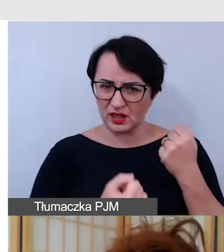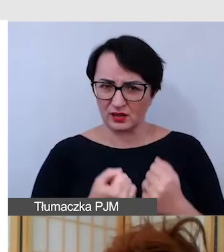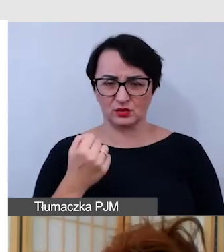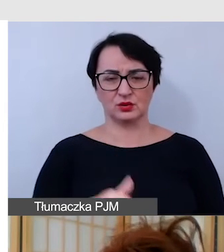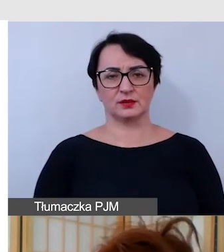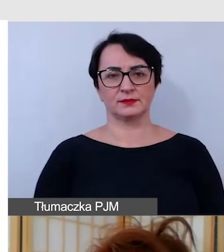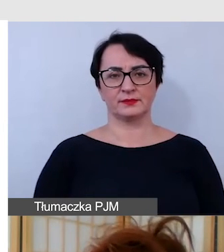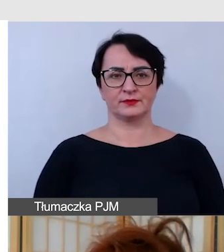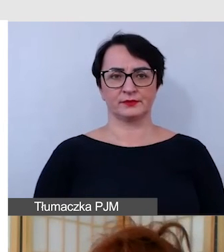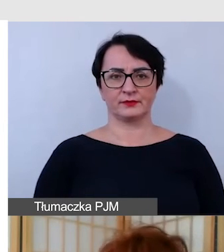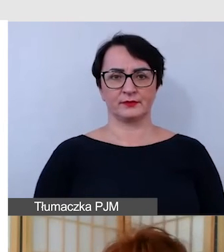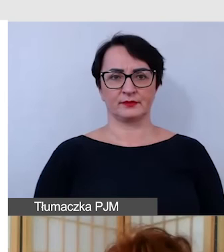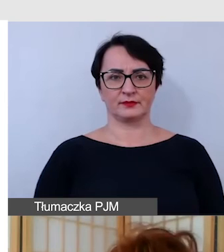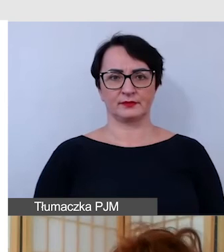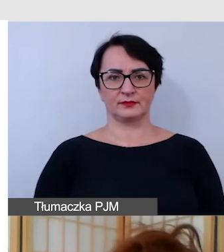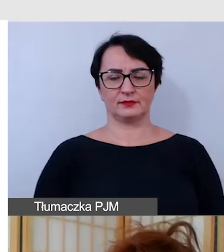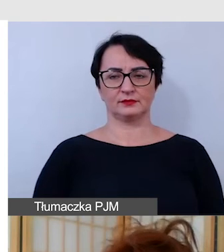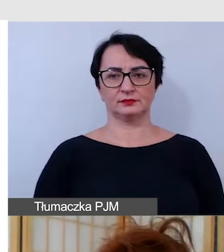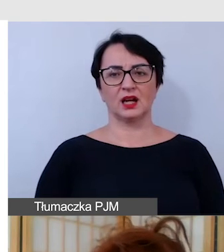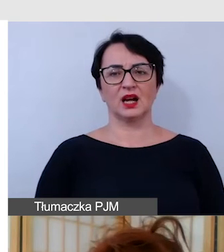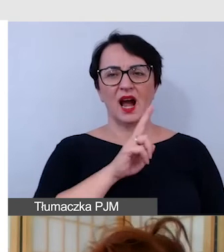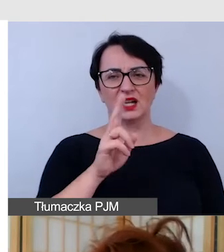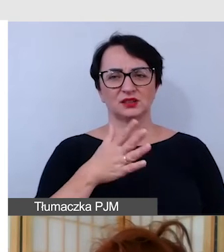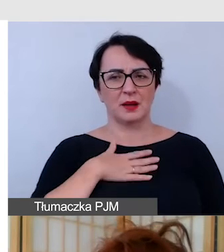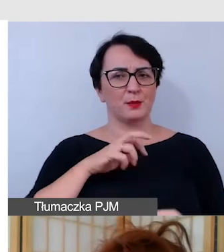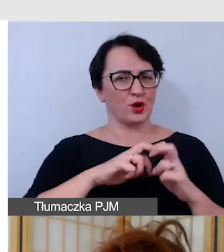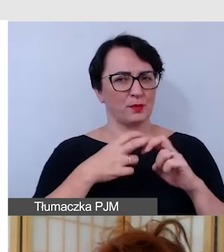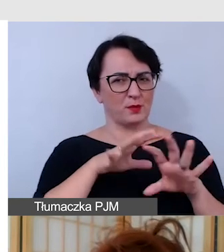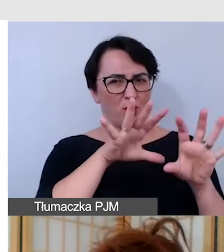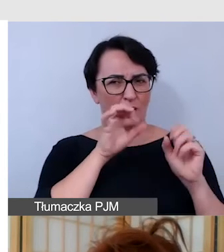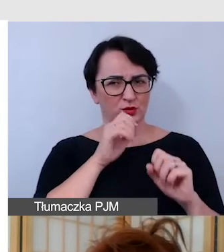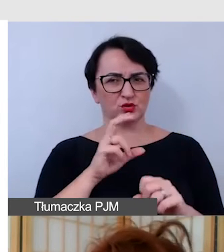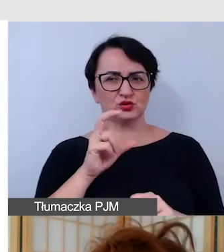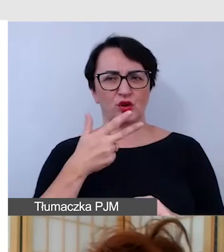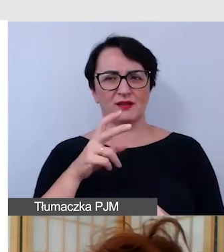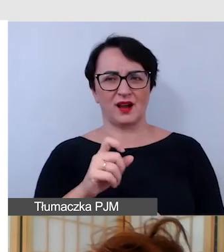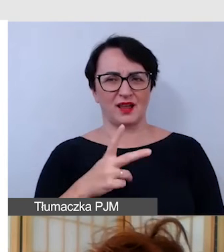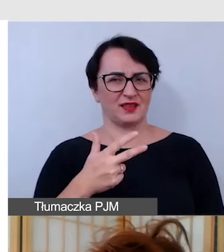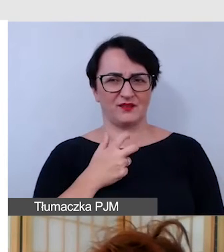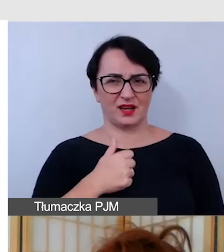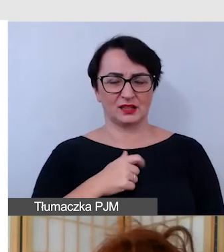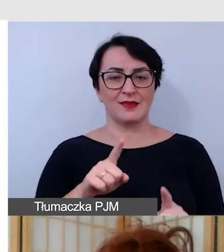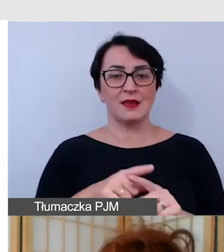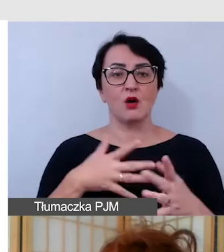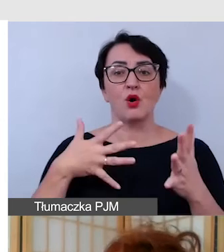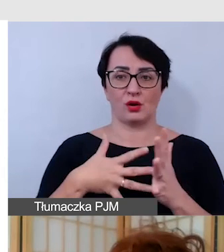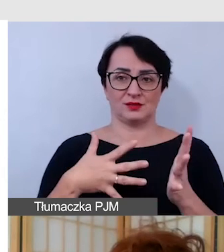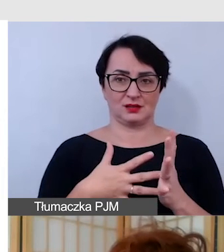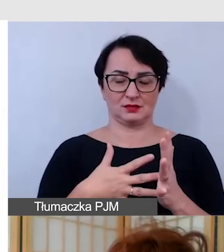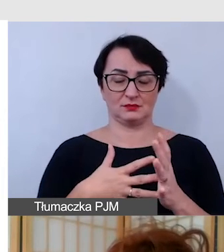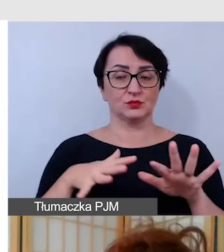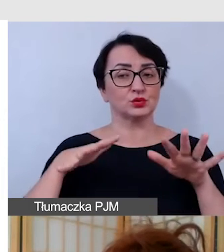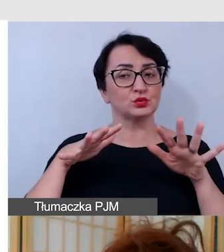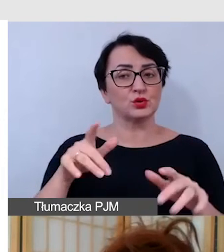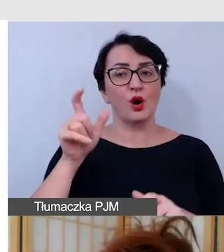problemy z takimi nietypowymi fontami. Druga sprawa to kontrast. Bardzo dużo osób